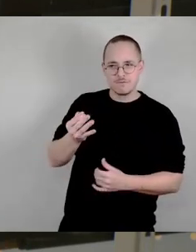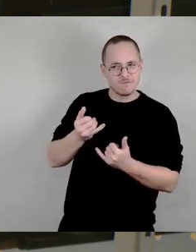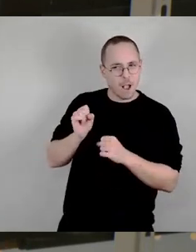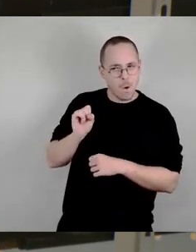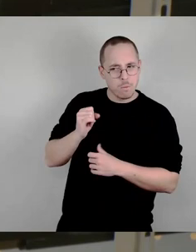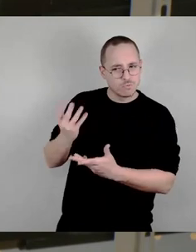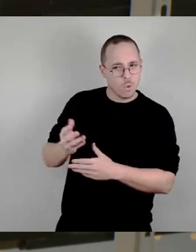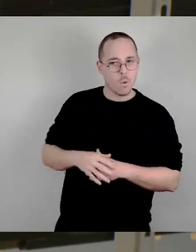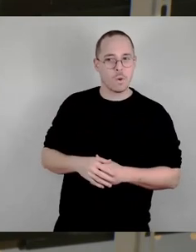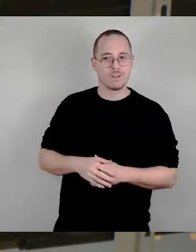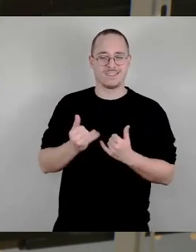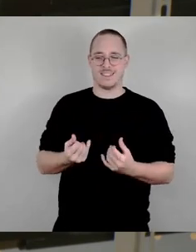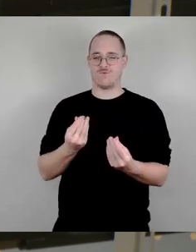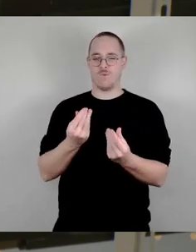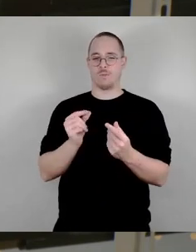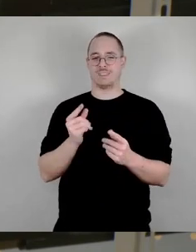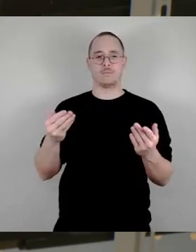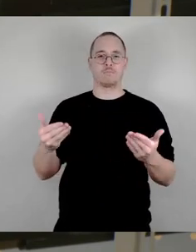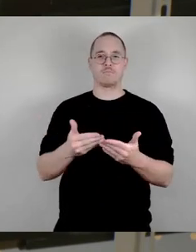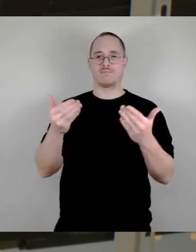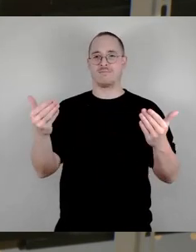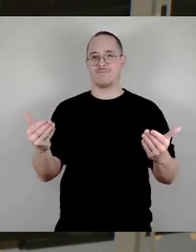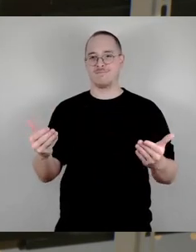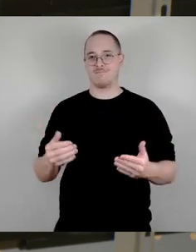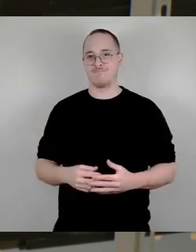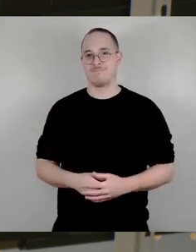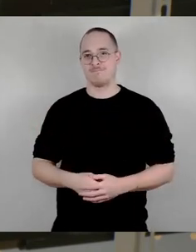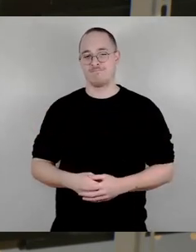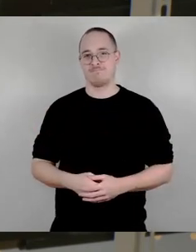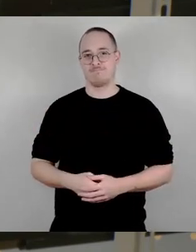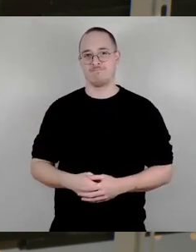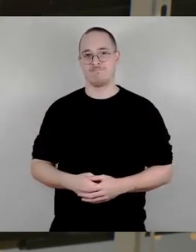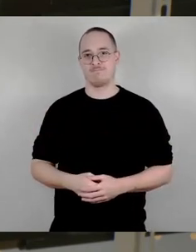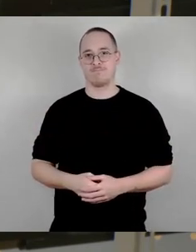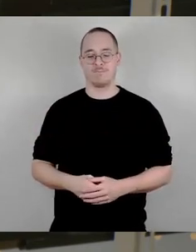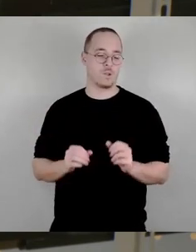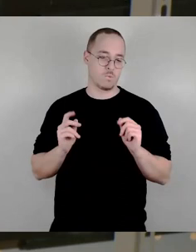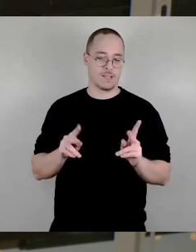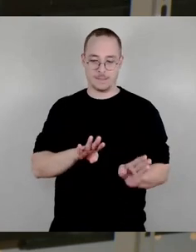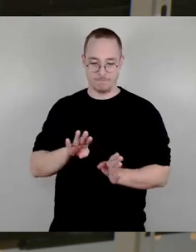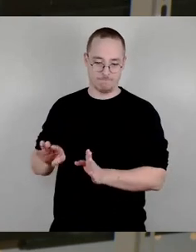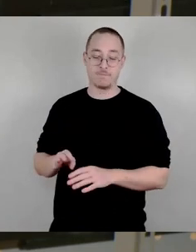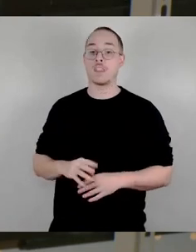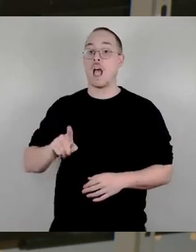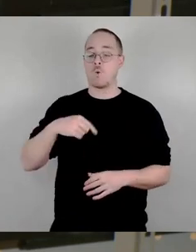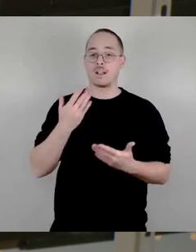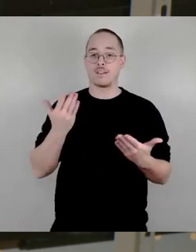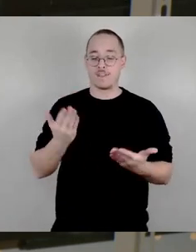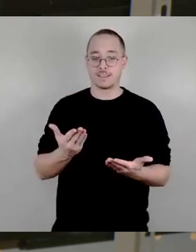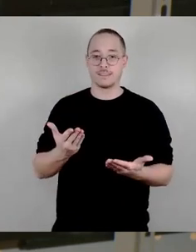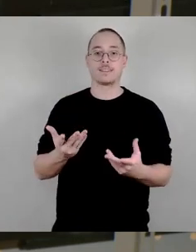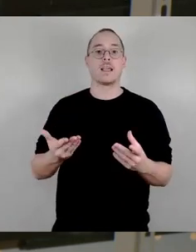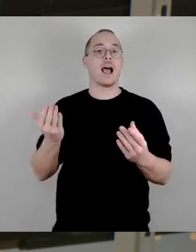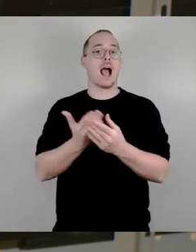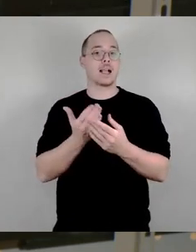pharisäerhaft, um das mal auf den Punkt zu bringen. Nun gab es ja auch eine Akteneinsicht und